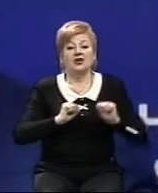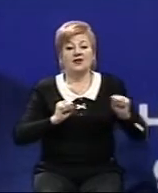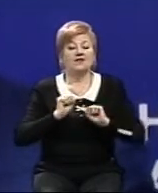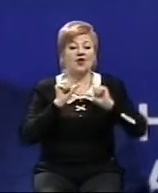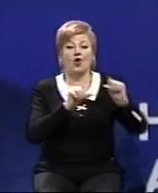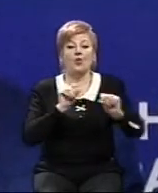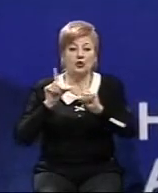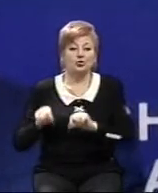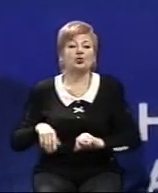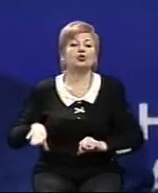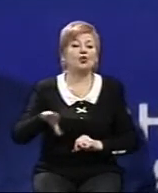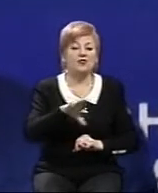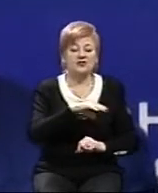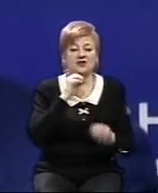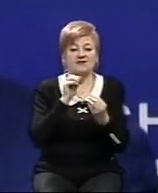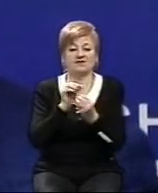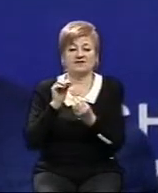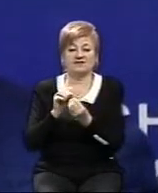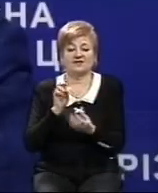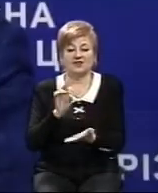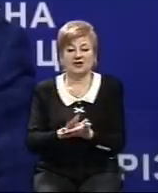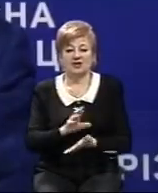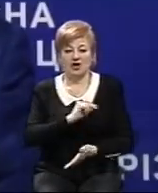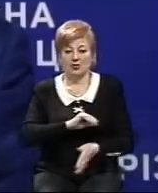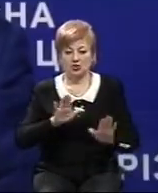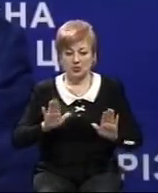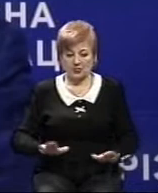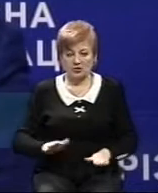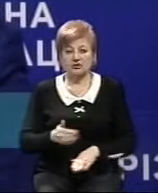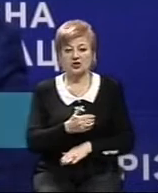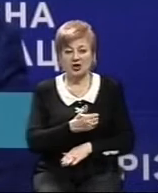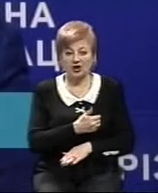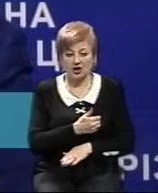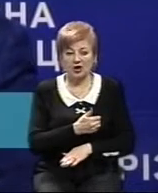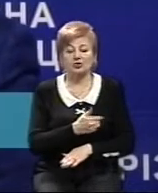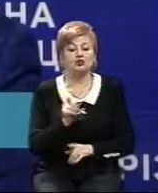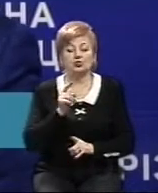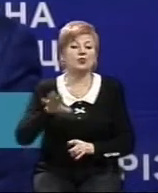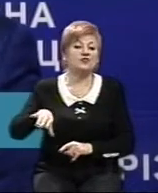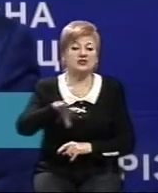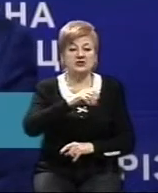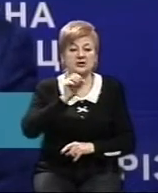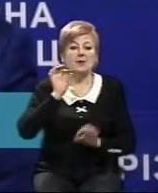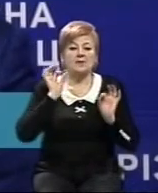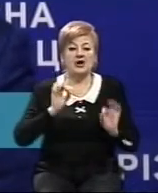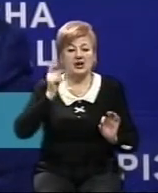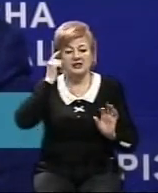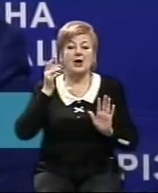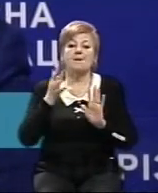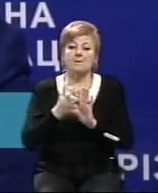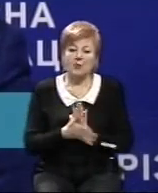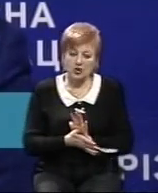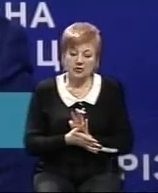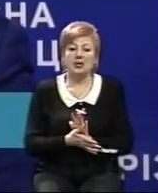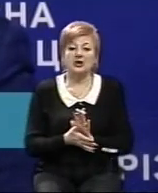На сьогоднішній день всі на робочих місцях готові виконувати задачі. Я хочу просто звернутися з порозумінням до всіх громадян Запоріжської області,